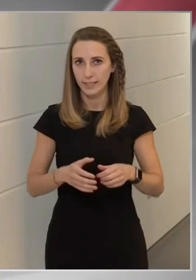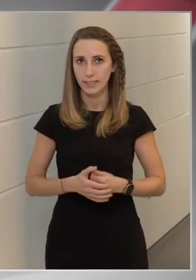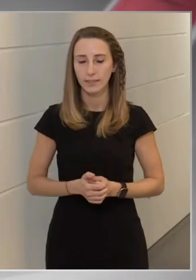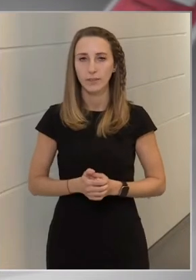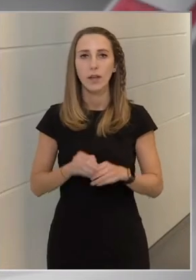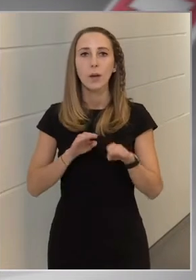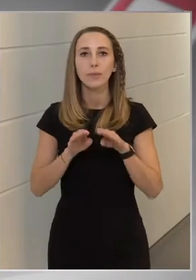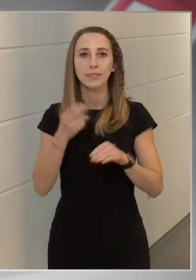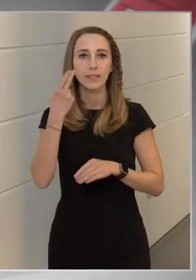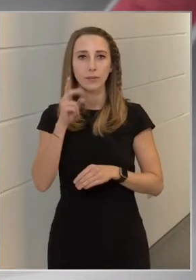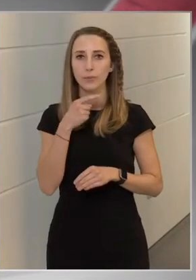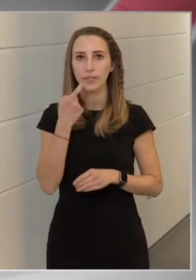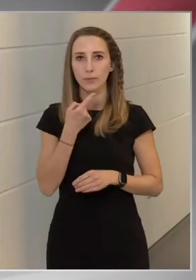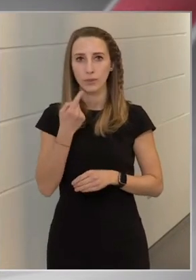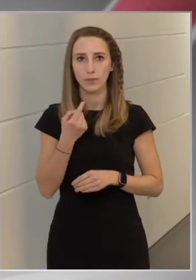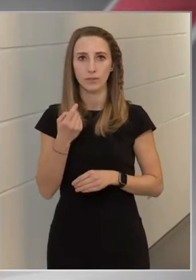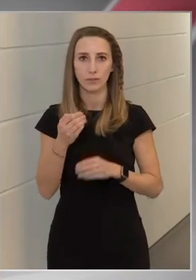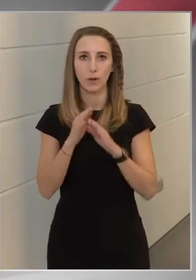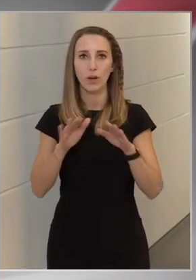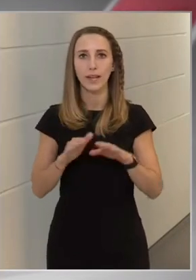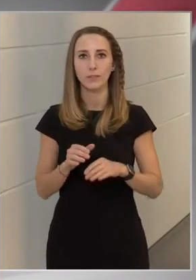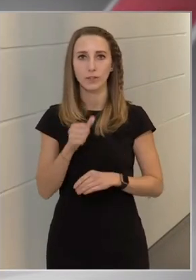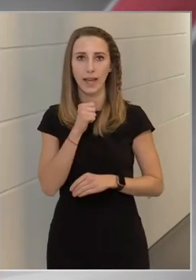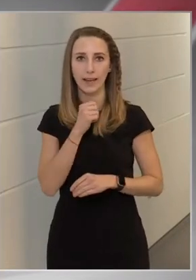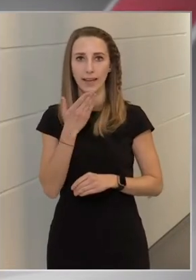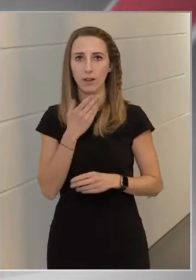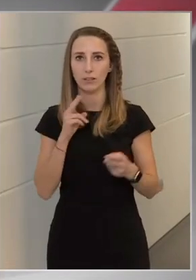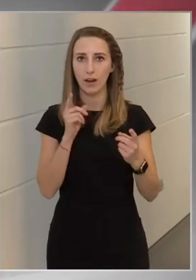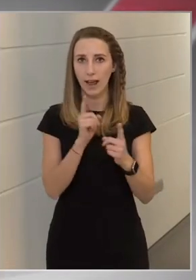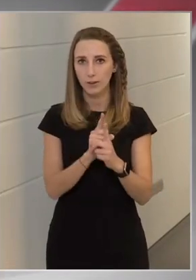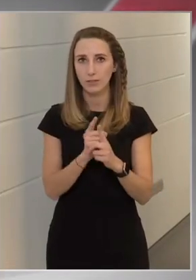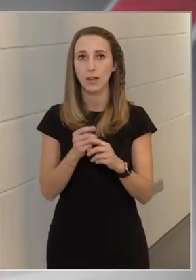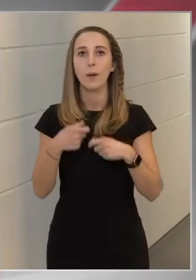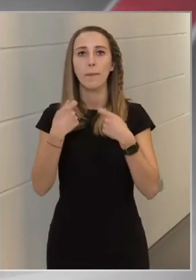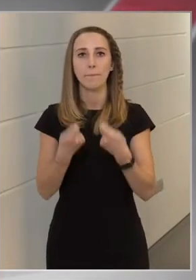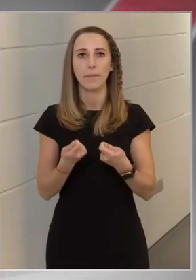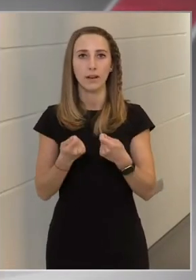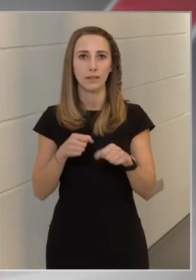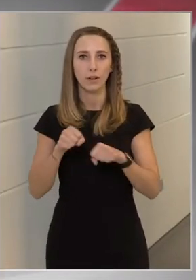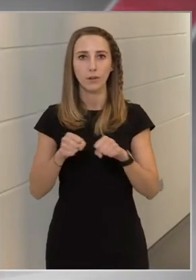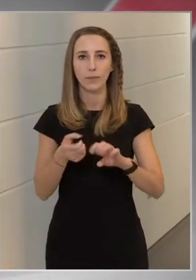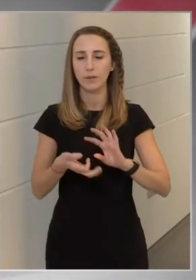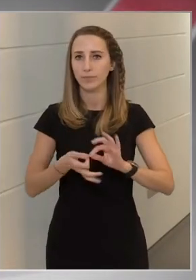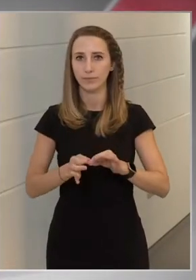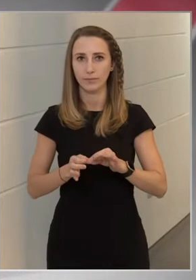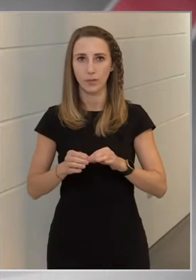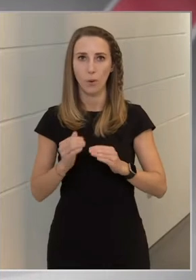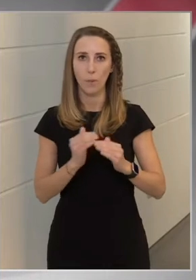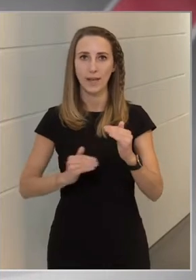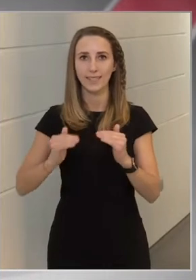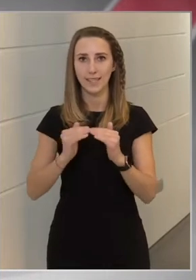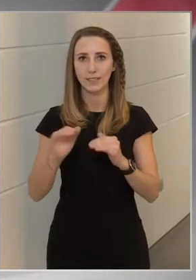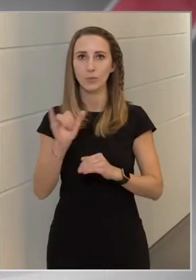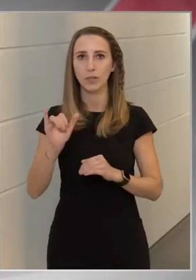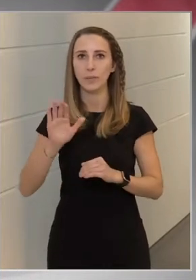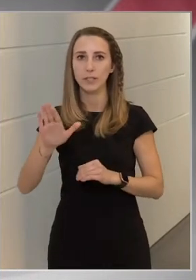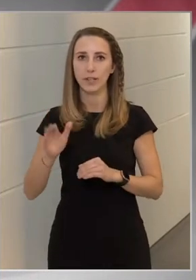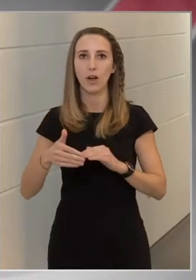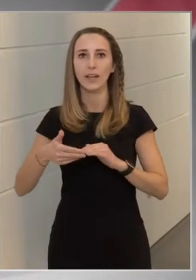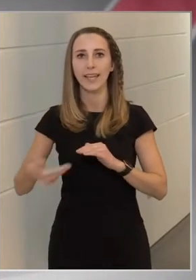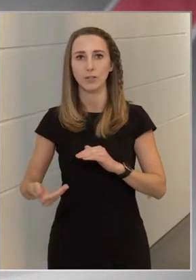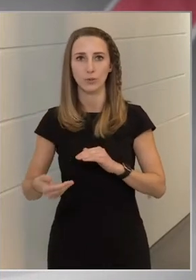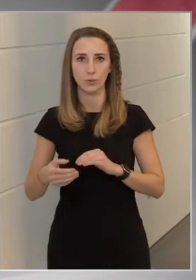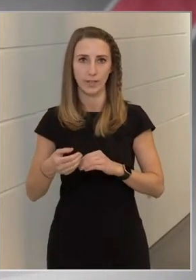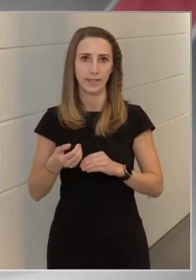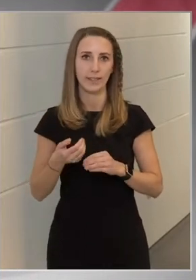Miniszter úr, mit mond Karácsony Gergelynek, találkoznak? Megadja a kormánya teljes körű kompenzációt Budapestnek a kieső iparűzési adó